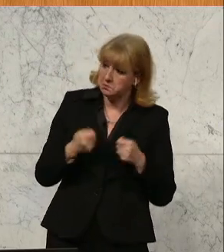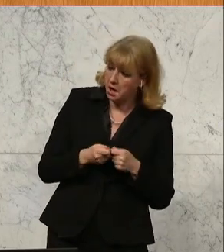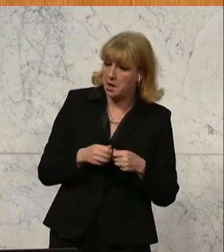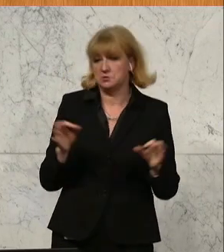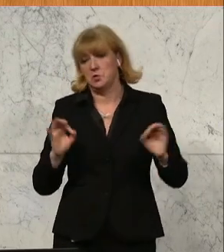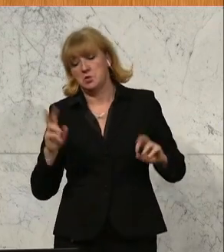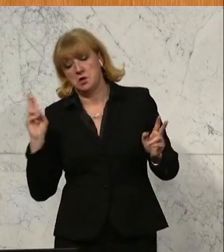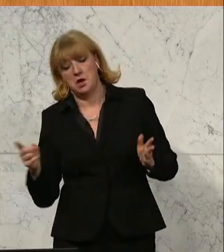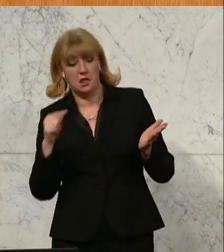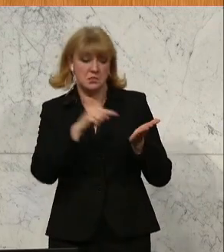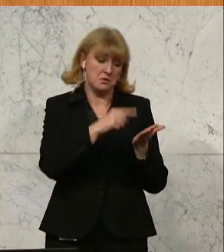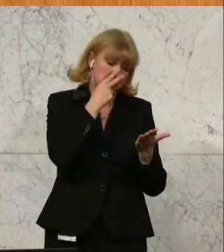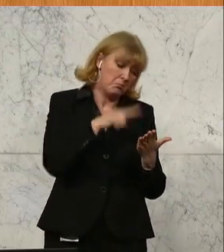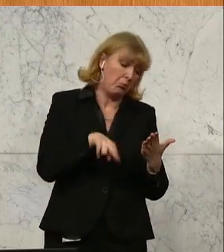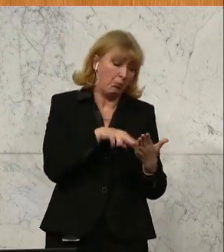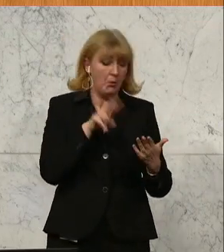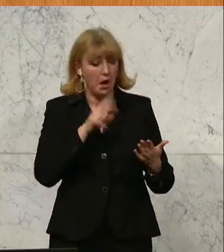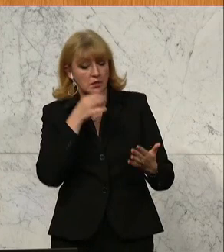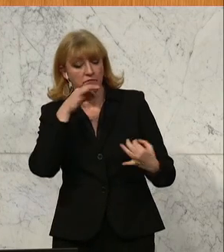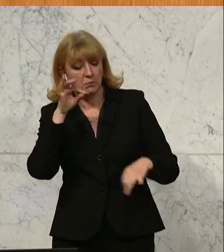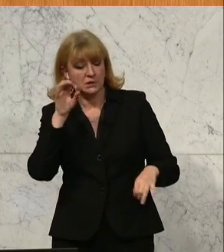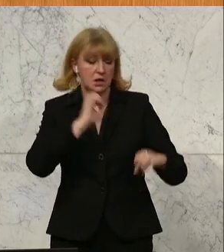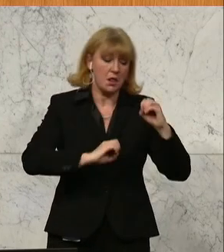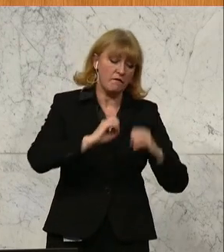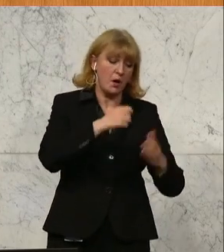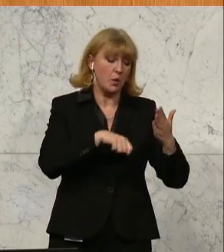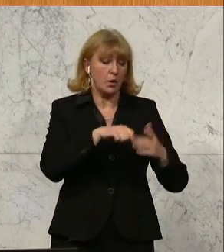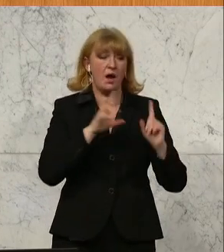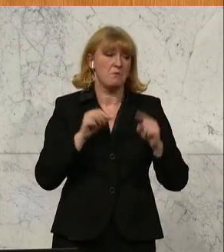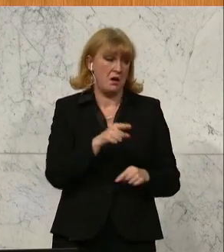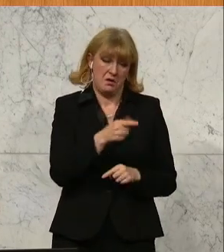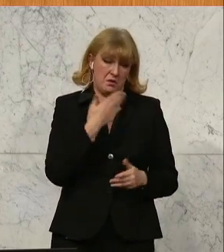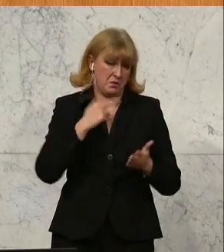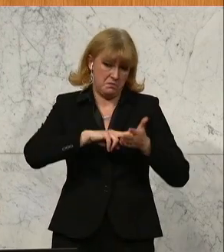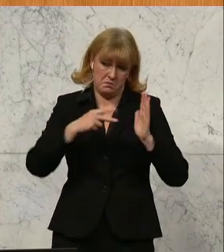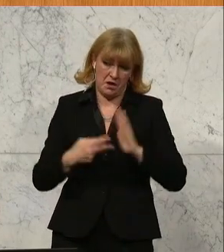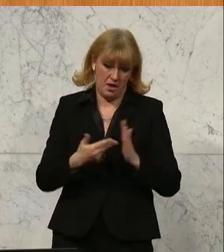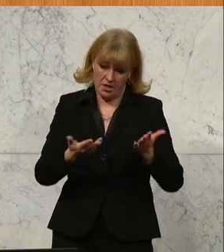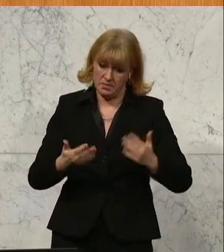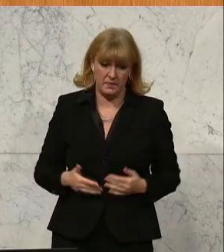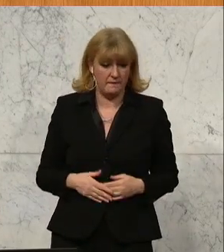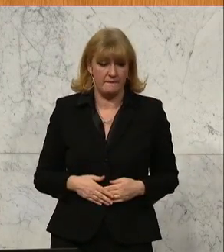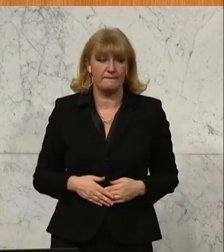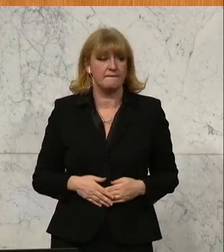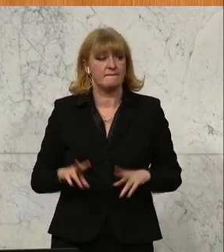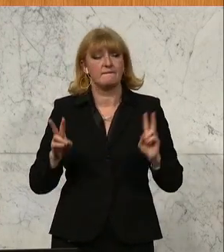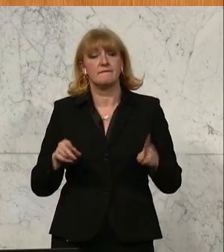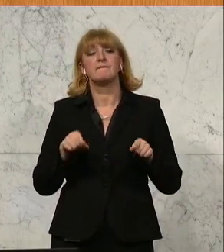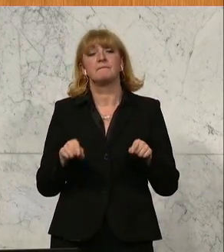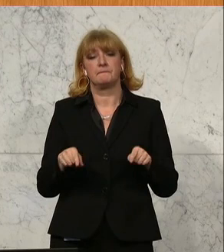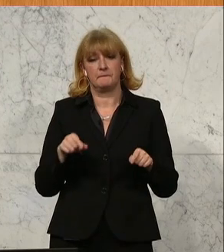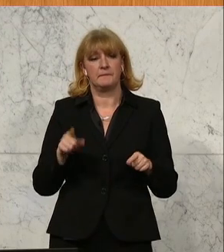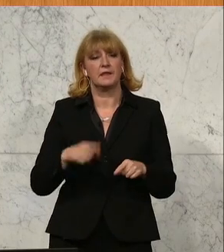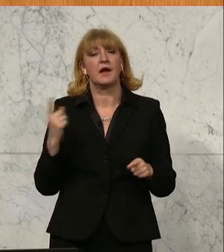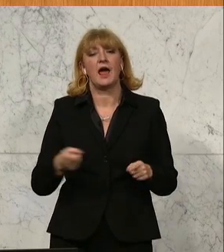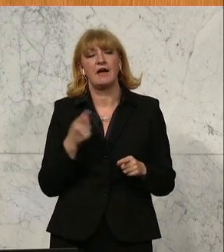Verbesserungsvorschläge, evaluiert es und ändert es dann. Und das Problem ist, auch das haben Sie nicht vor, weil Sie zementieren mit Ihrer